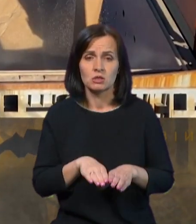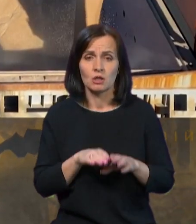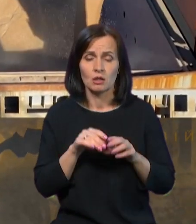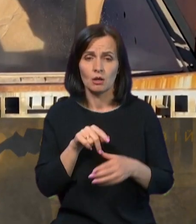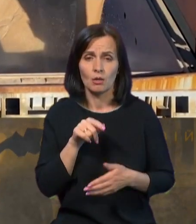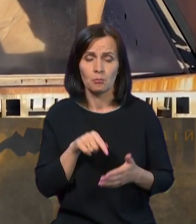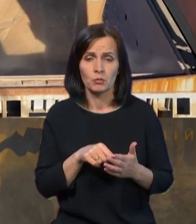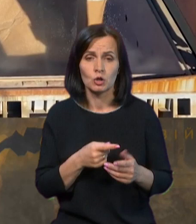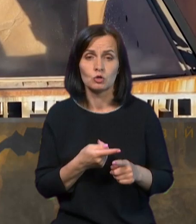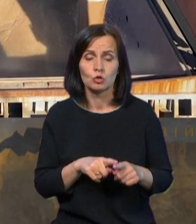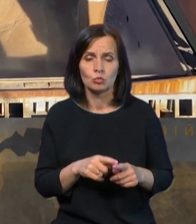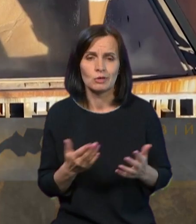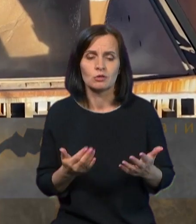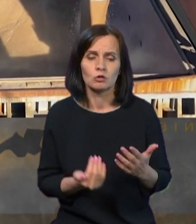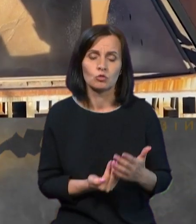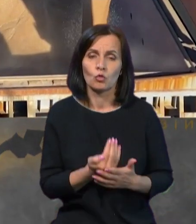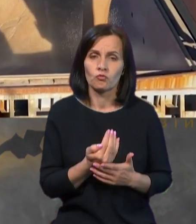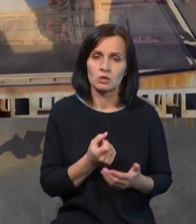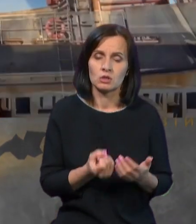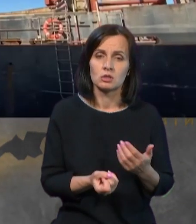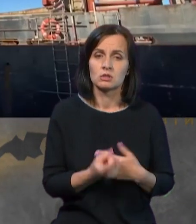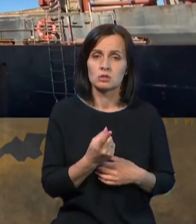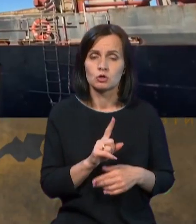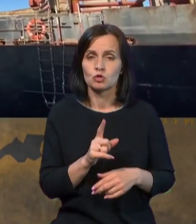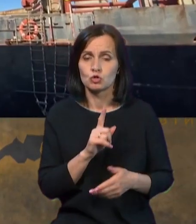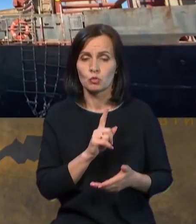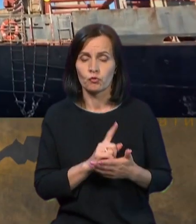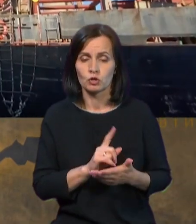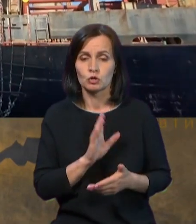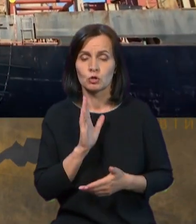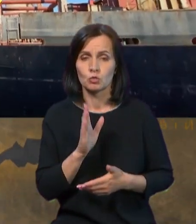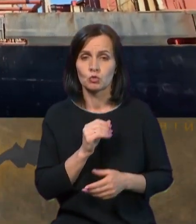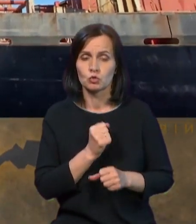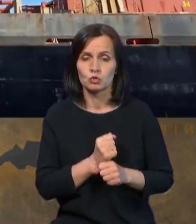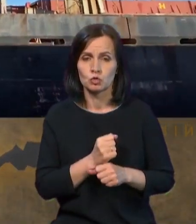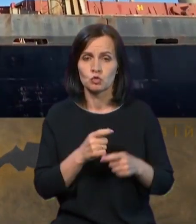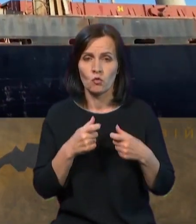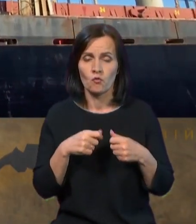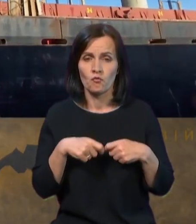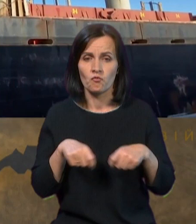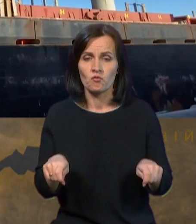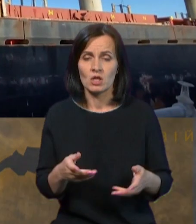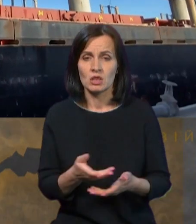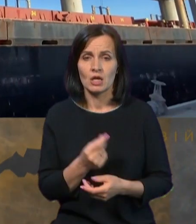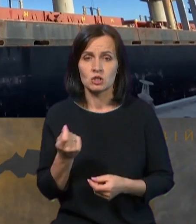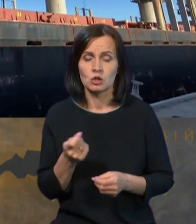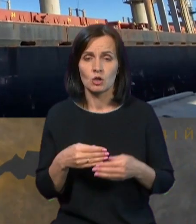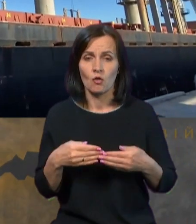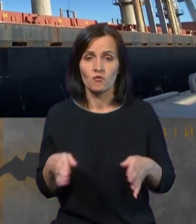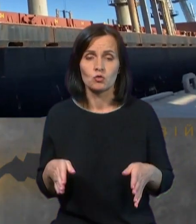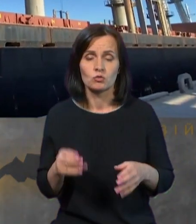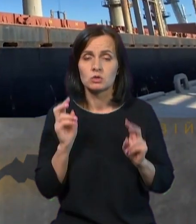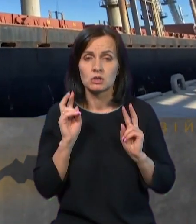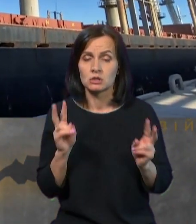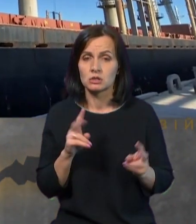І тому, які нові з'являться, що ми там повинні будемо зробити, щоб відкрити наші зерневі ворота, я не знаю. Але